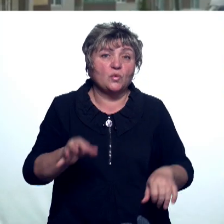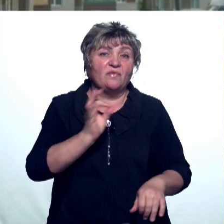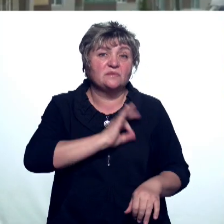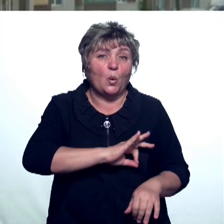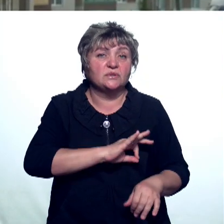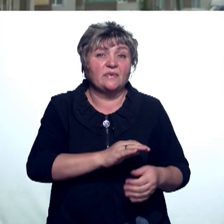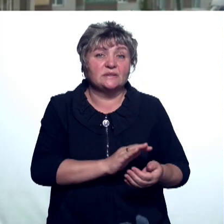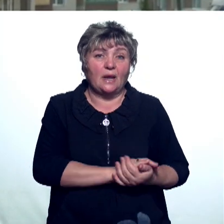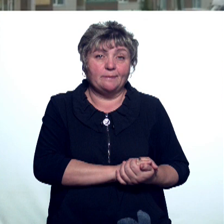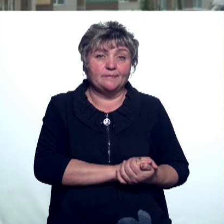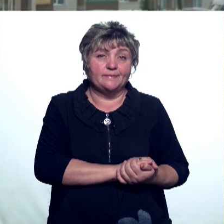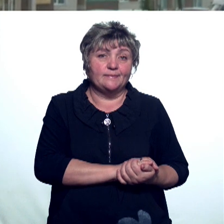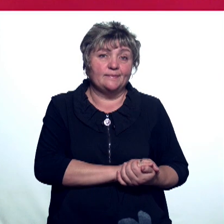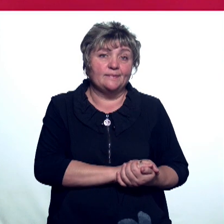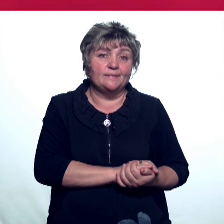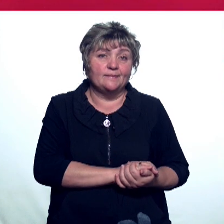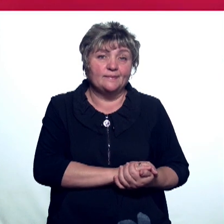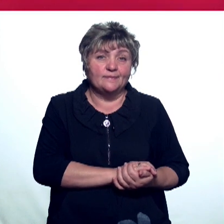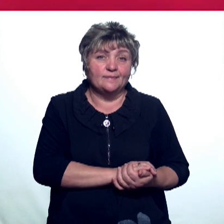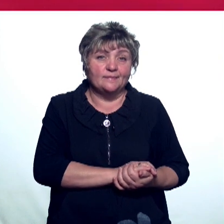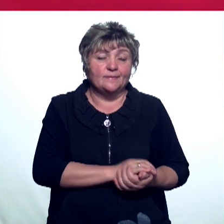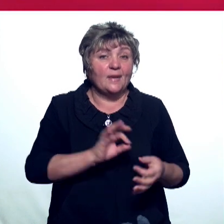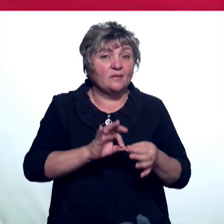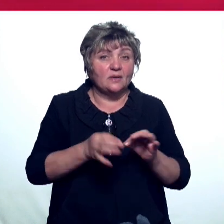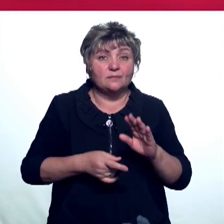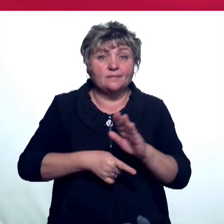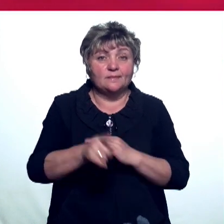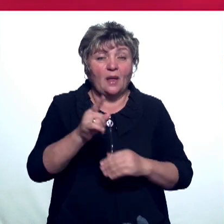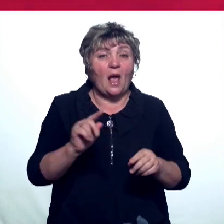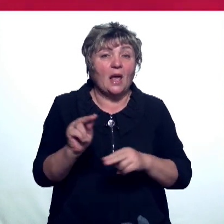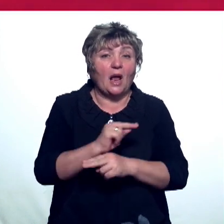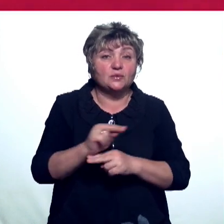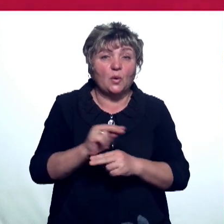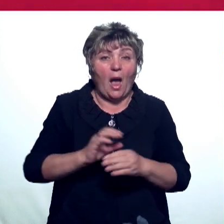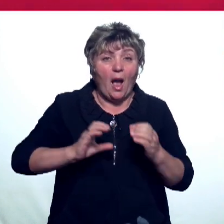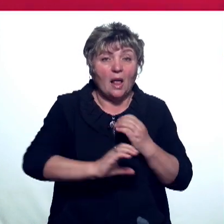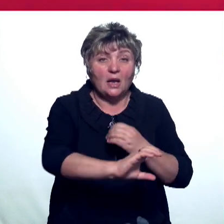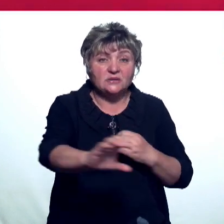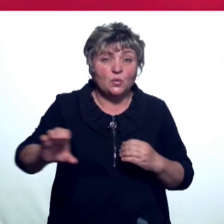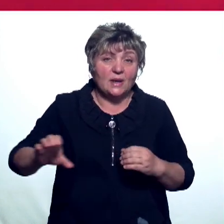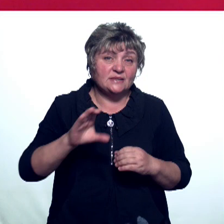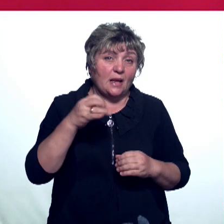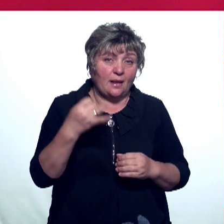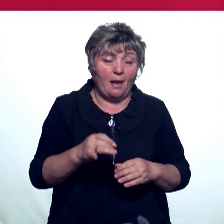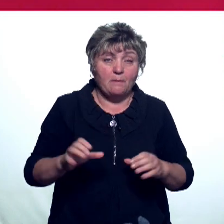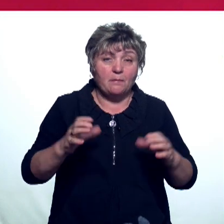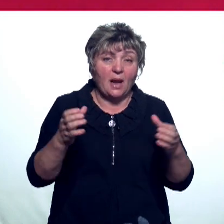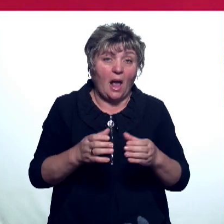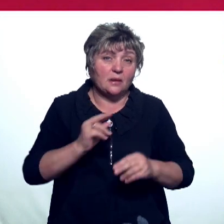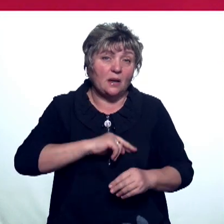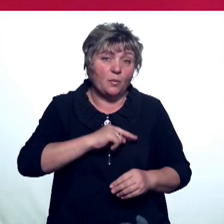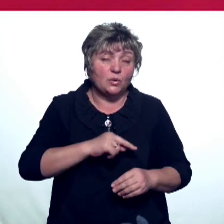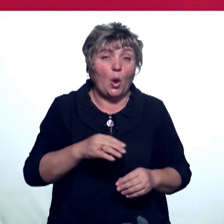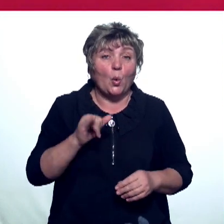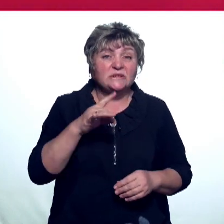Буланова, Андрей Бусыгин. Новости. В Ижевске началась реконструкция канализационных сетей. Бригады работают в Устиновском